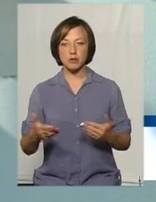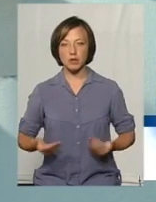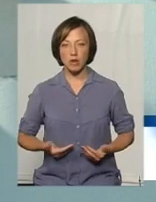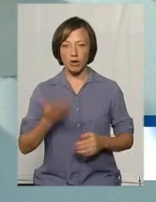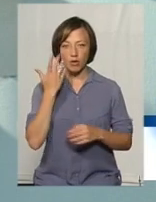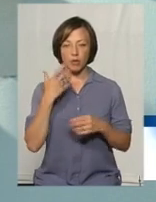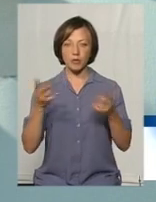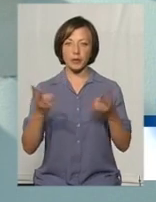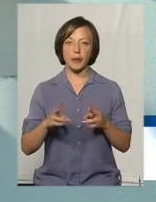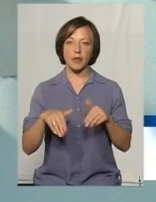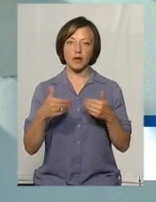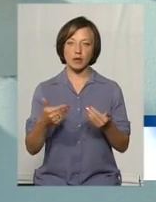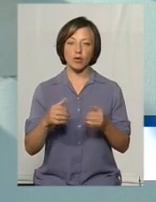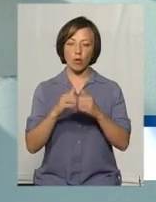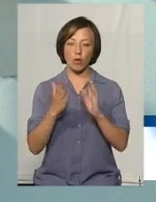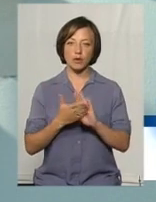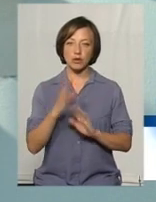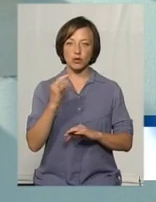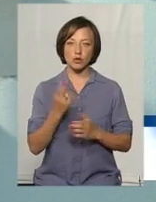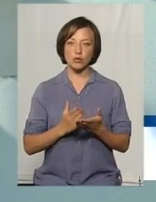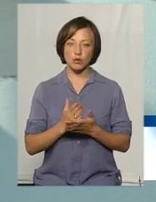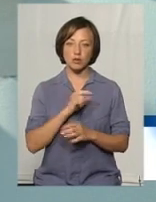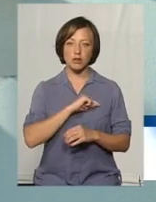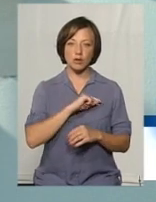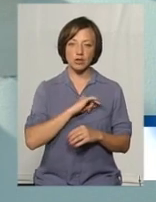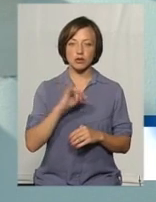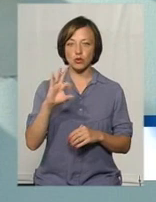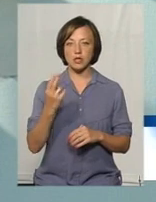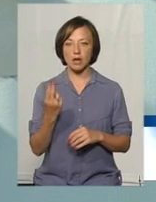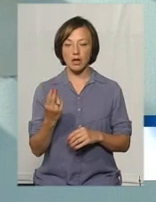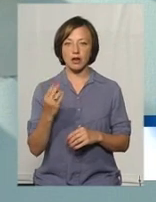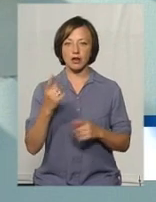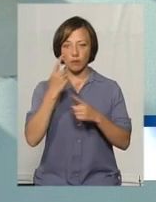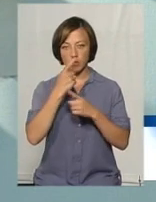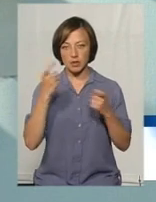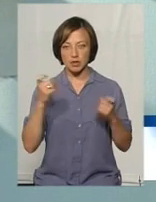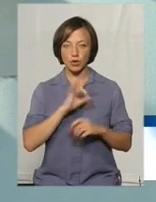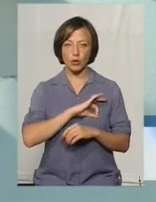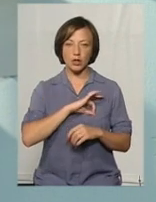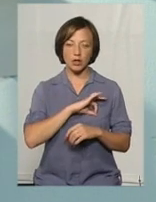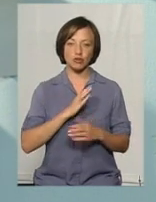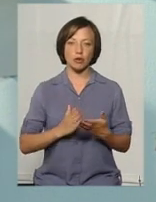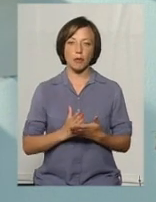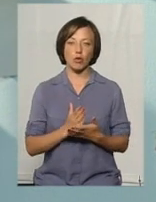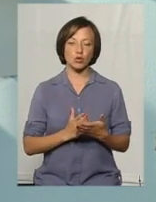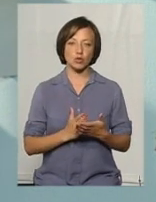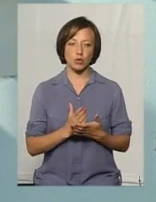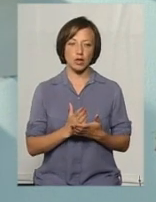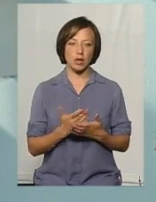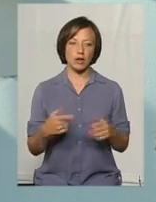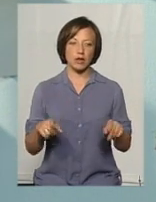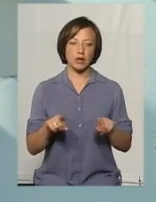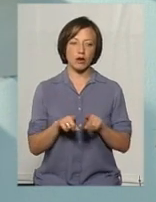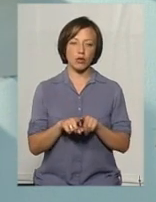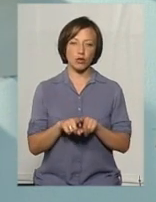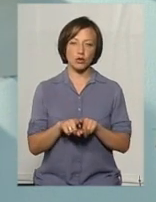За потреби надають комплекс соціальних послуг, це і психологічні, і соціальні, і інформаційні, і юридичні послуги. Також